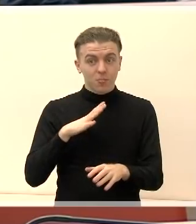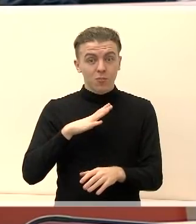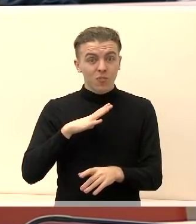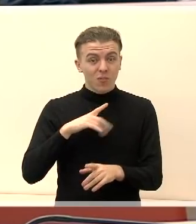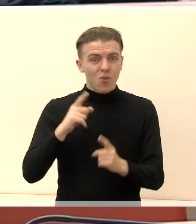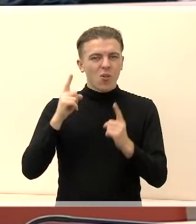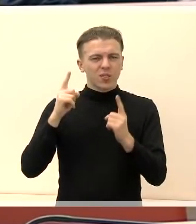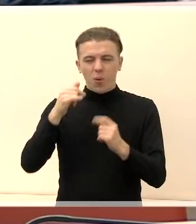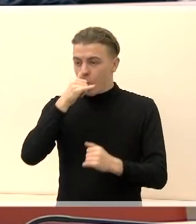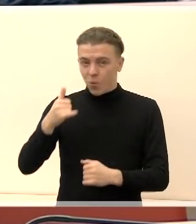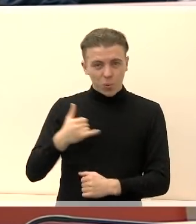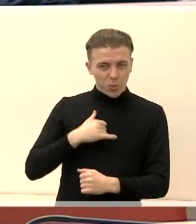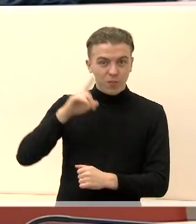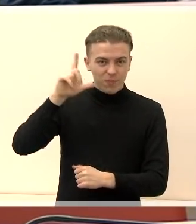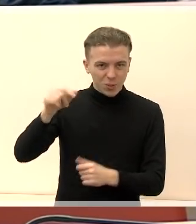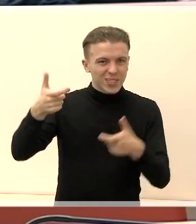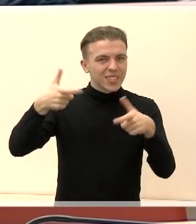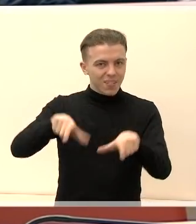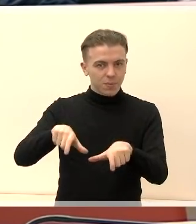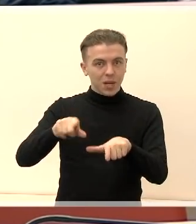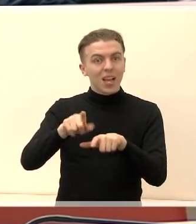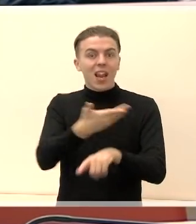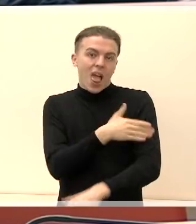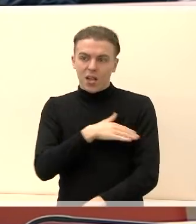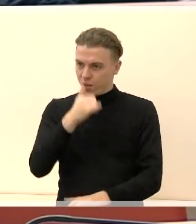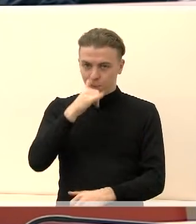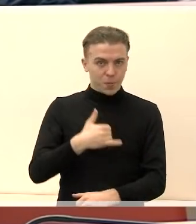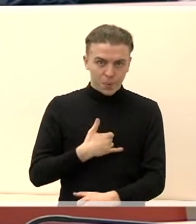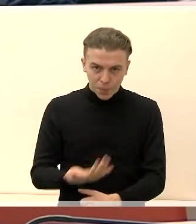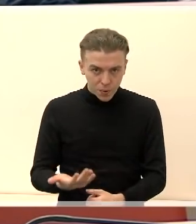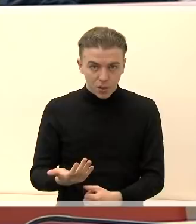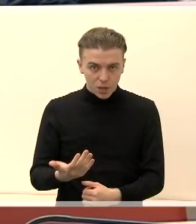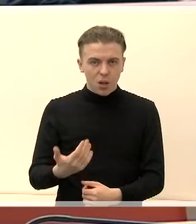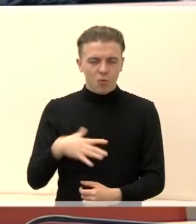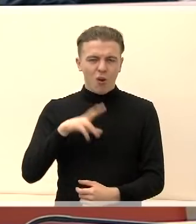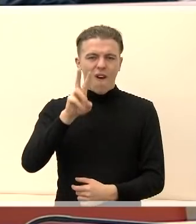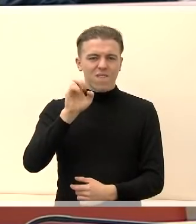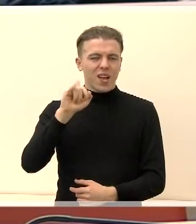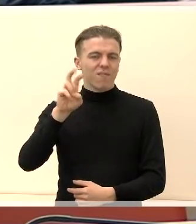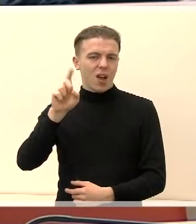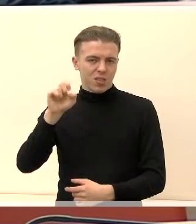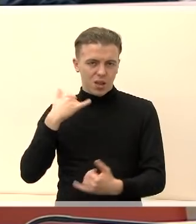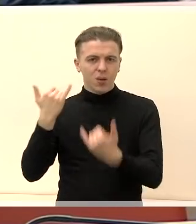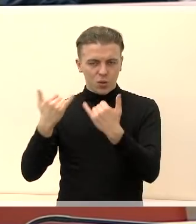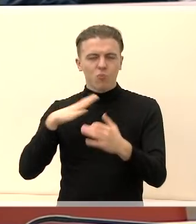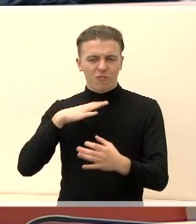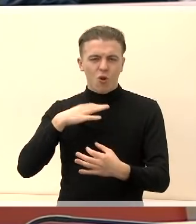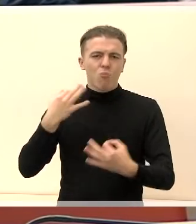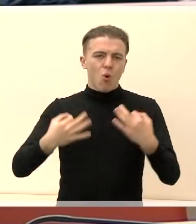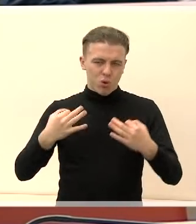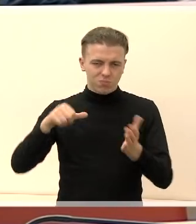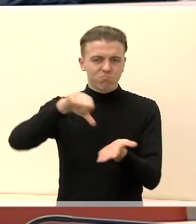transporto šlasdėjų su valdybės į Lenkiją. Tai kalbėjau su Vaivada, ten mes turėjom posidį darbų,